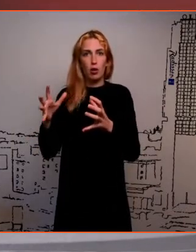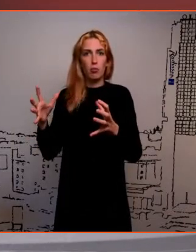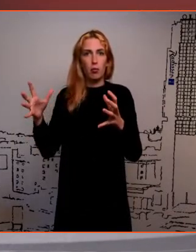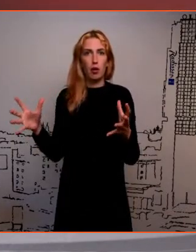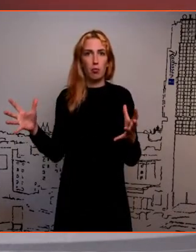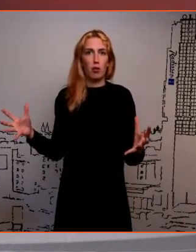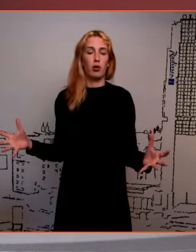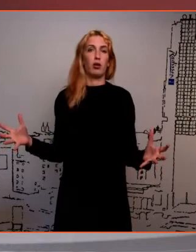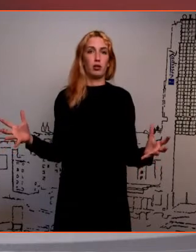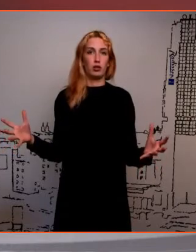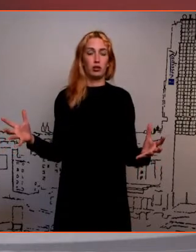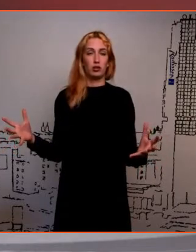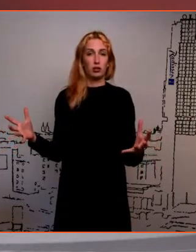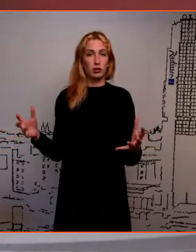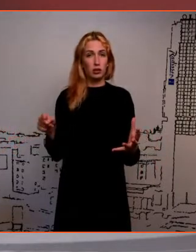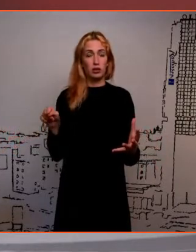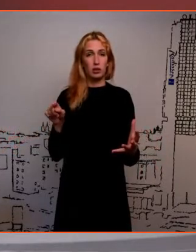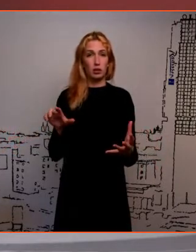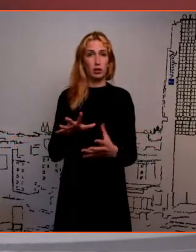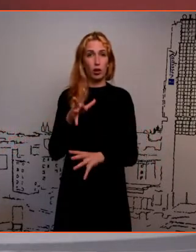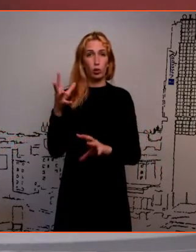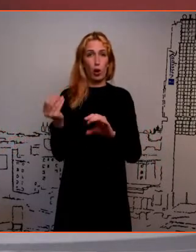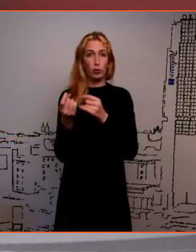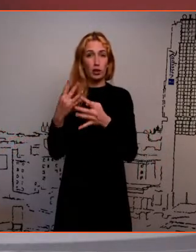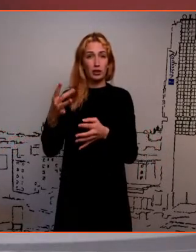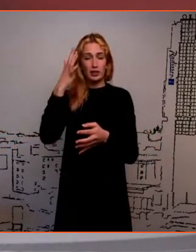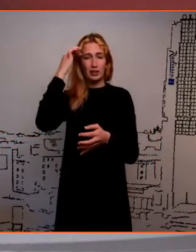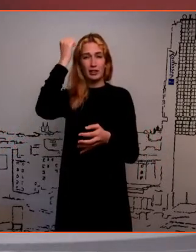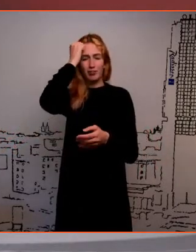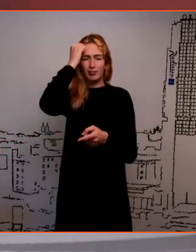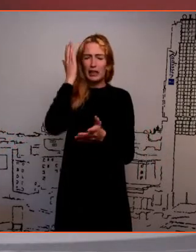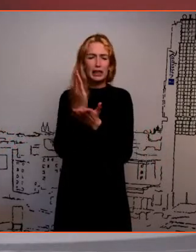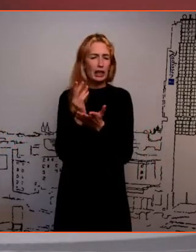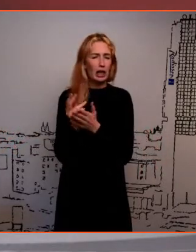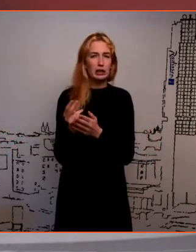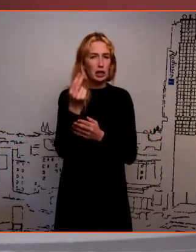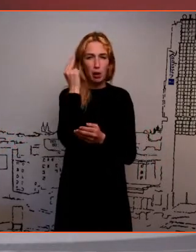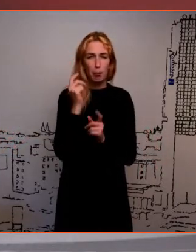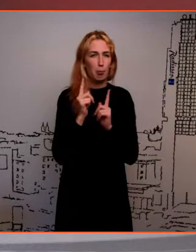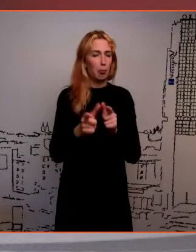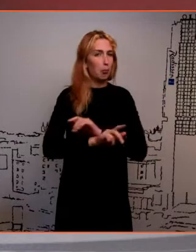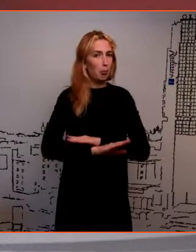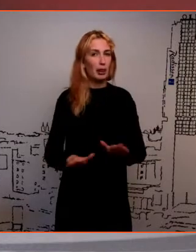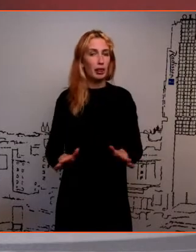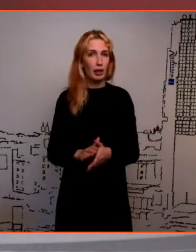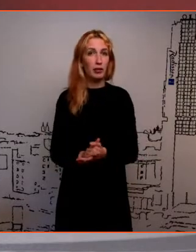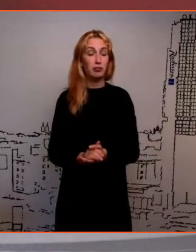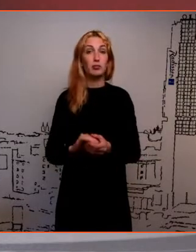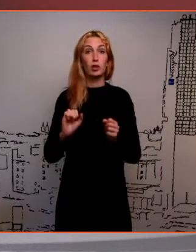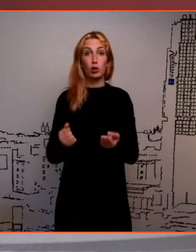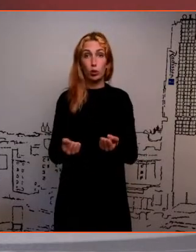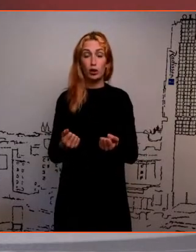puuks ja siis ta juba tegelikult muutub selliseks kinnisi teeks, et võt, kindlasti ma ei lähe õppima, et kui ma sellist asjanu karjääri